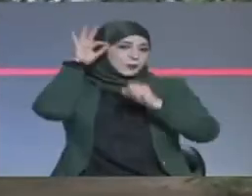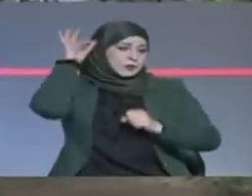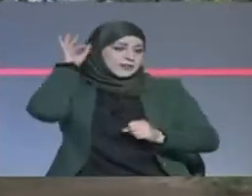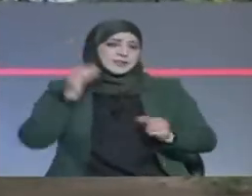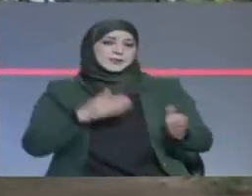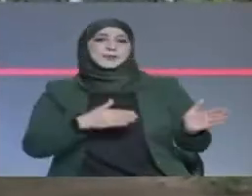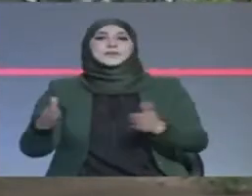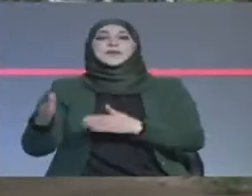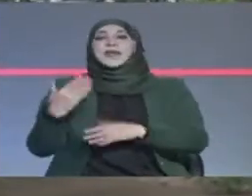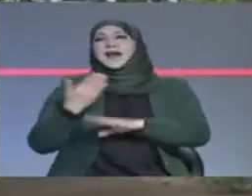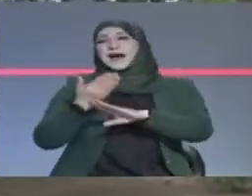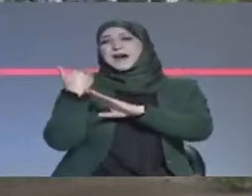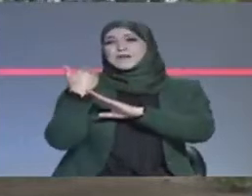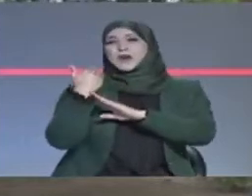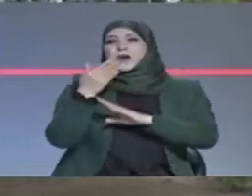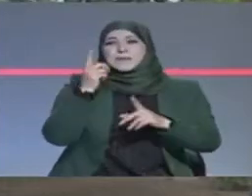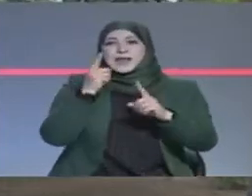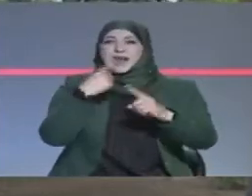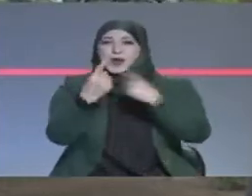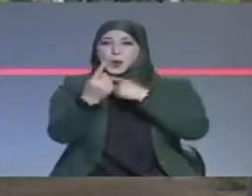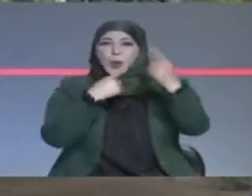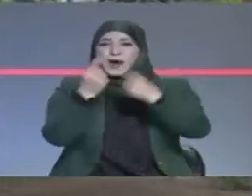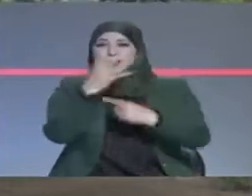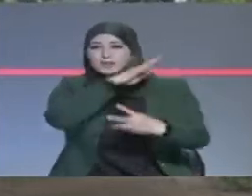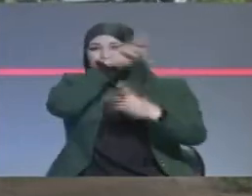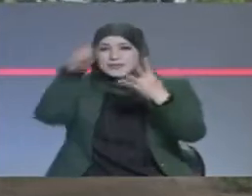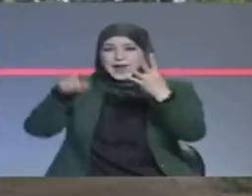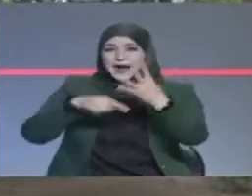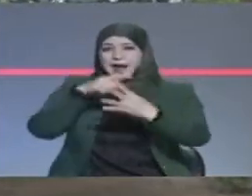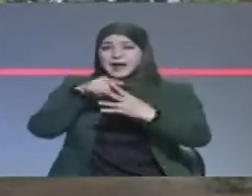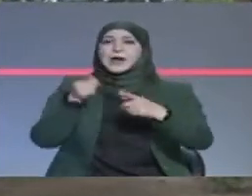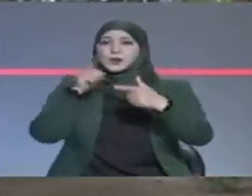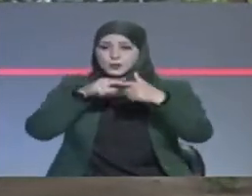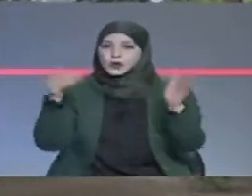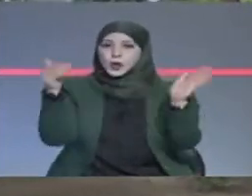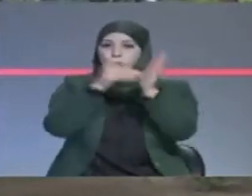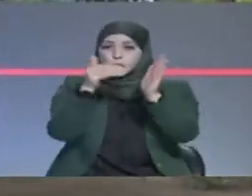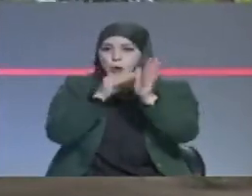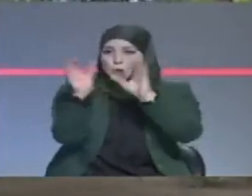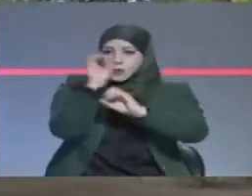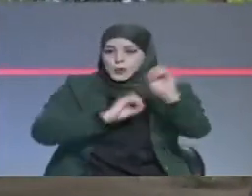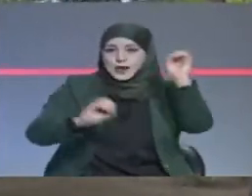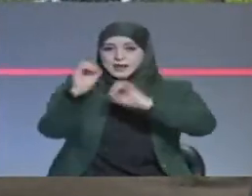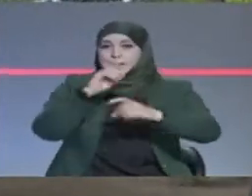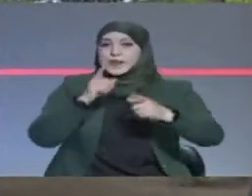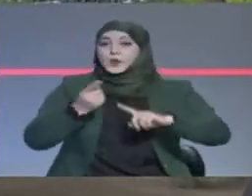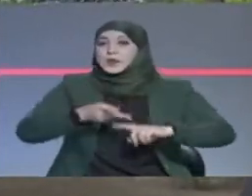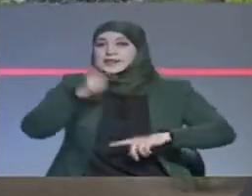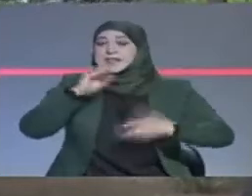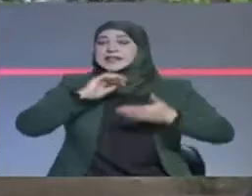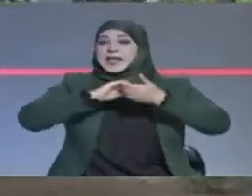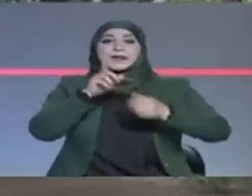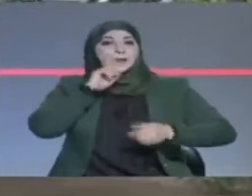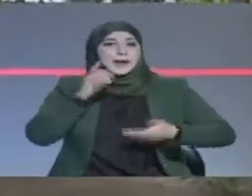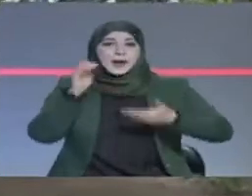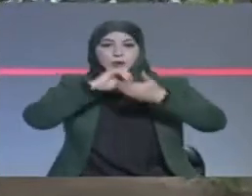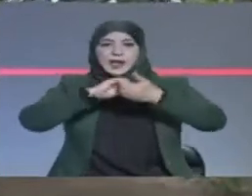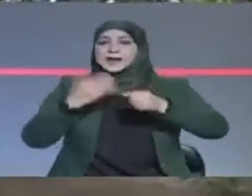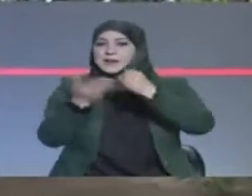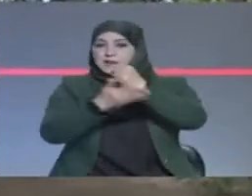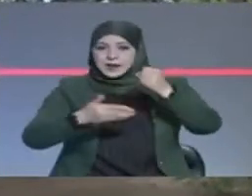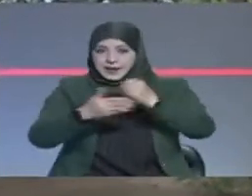الرباع الراعي للحوار مضافا إليه منظمات أخرى خاصة الاتحاد المرأة والاتحاد الفلاحين